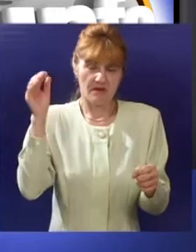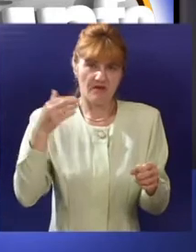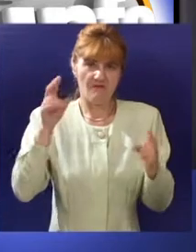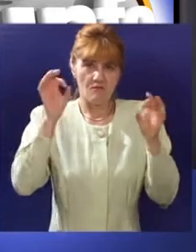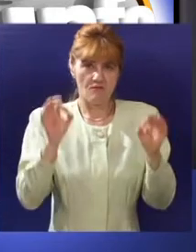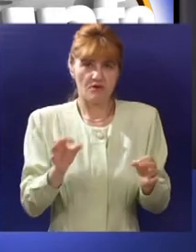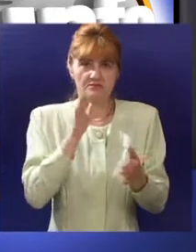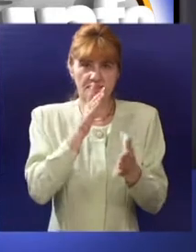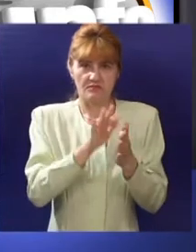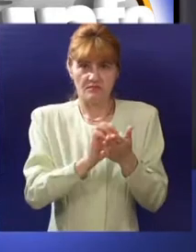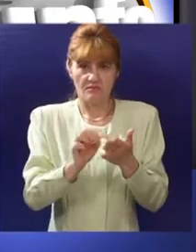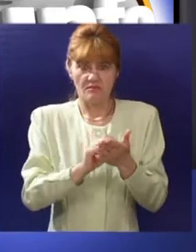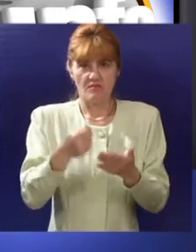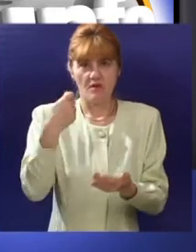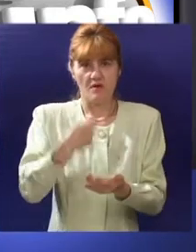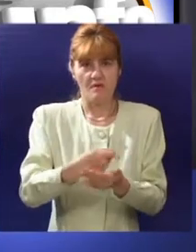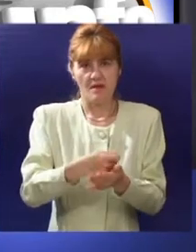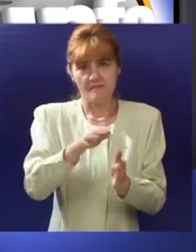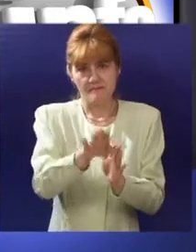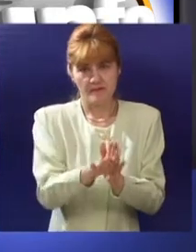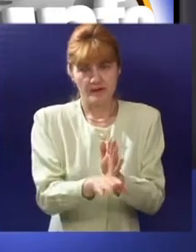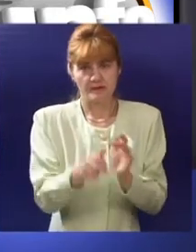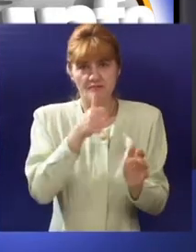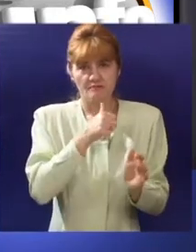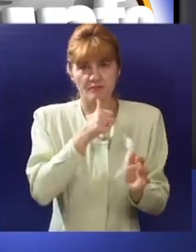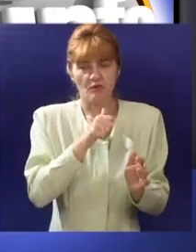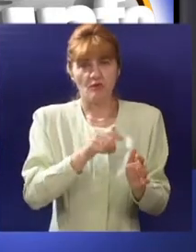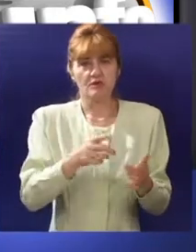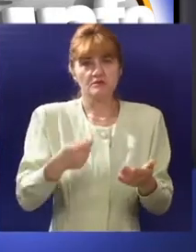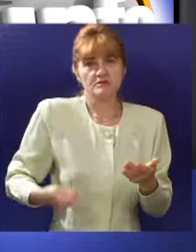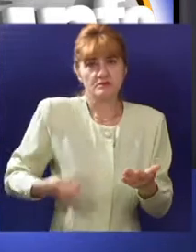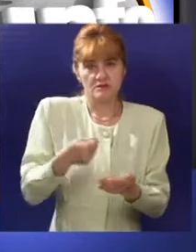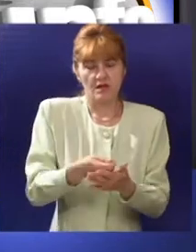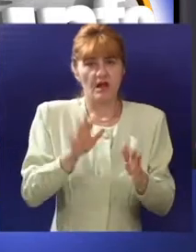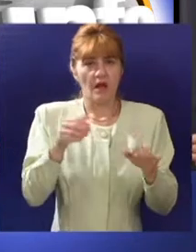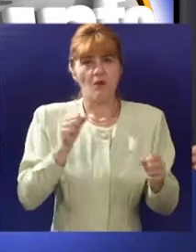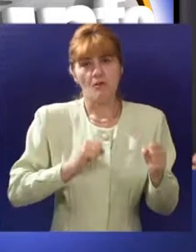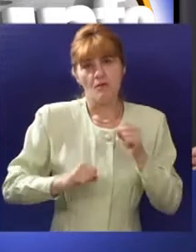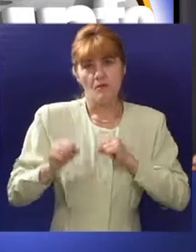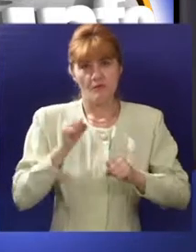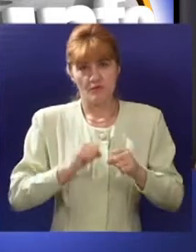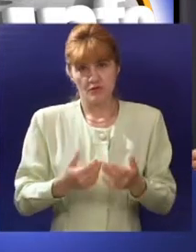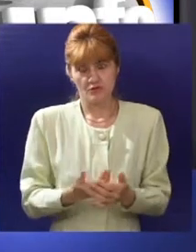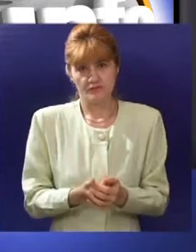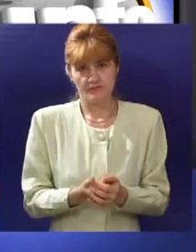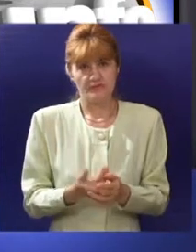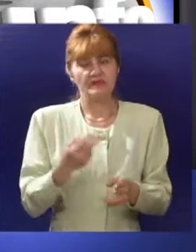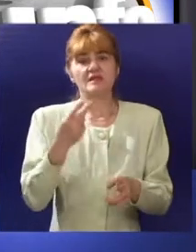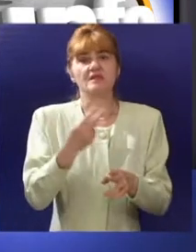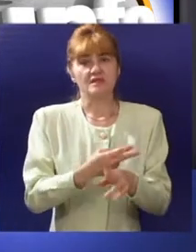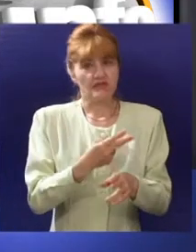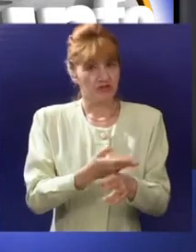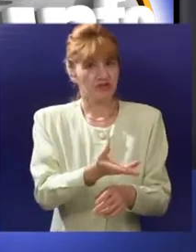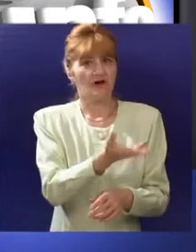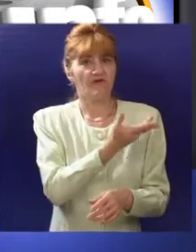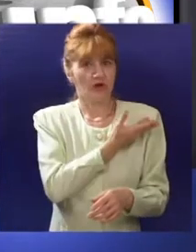zaposlen i da plaćaju te umanjene doprinose i poreze, nego da se muče da... A i država indirektno dobije već.